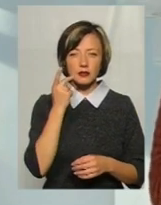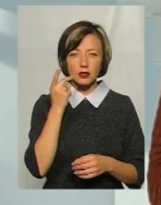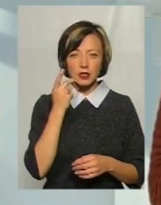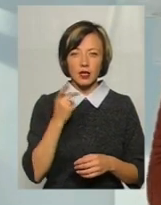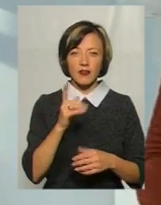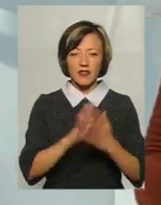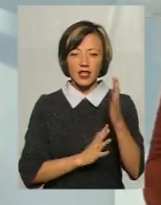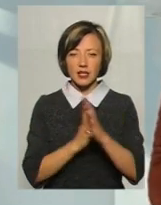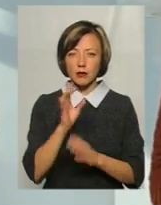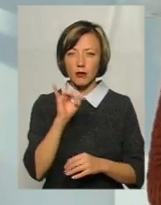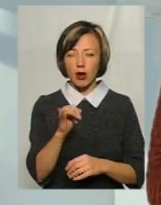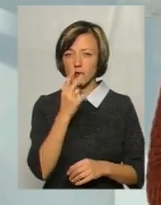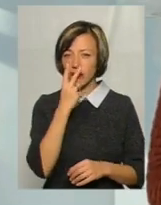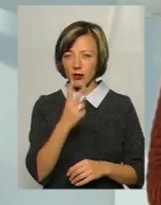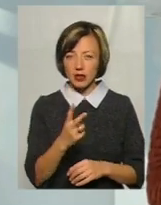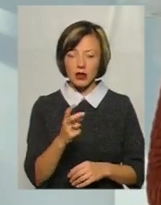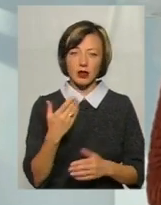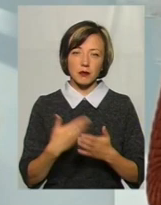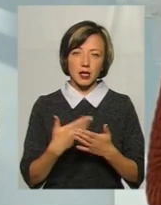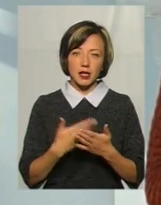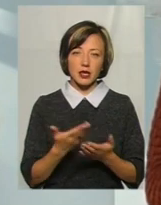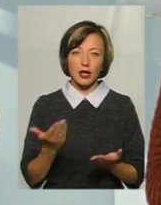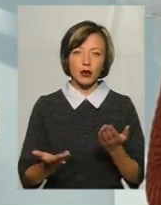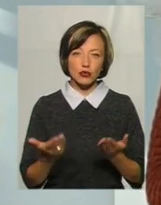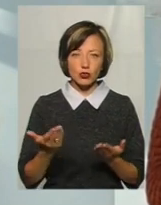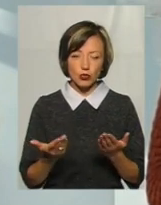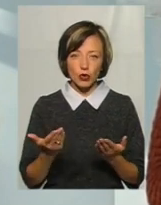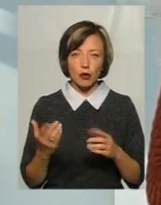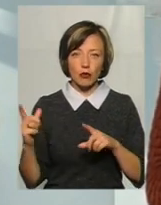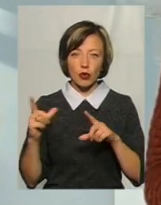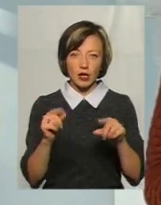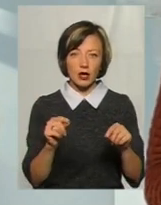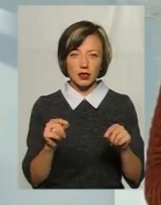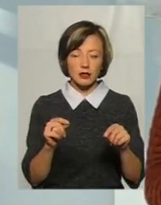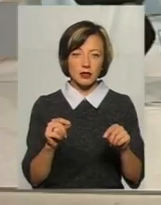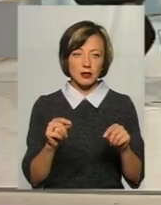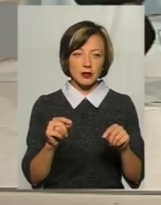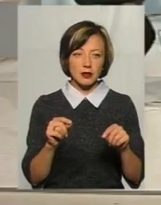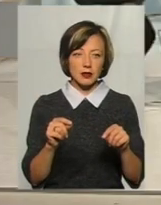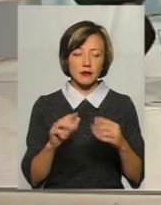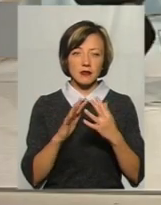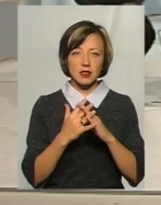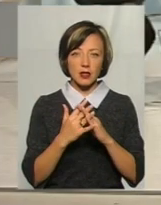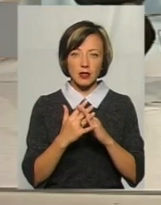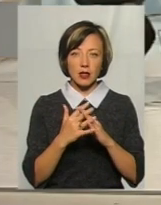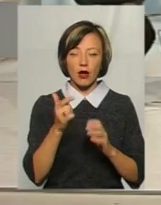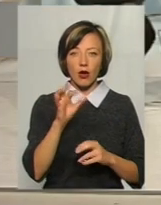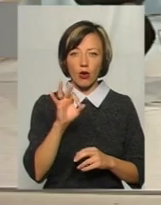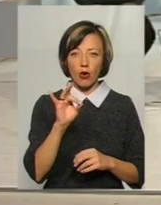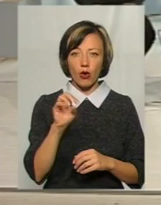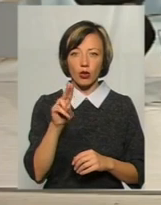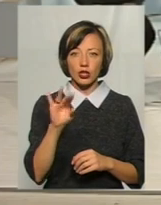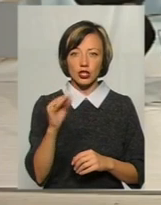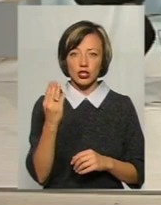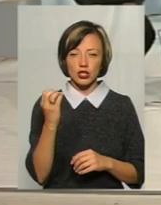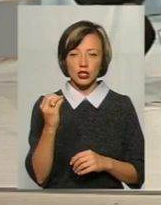його погано видно. А, наприклад, якщо поїхати в село городище Шепетівського